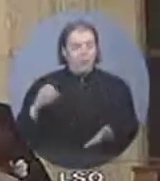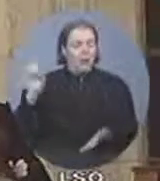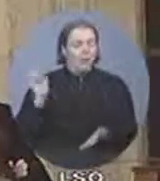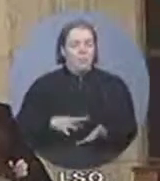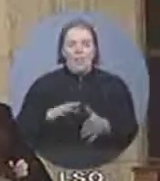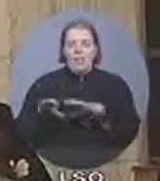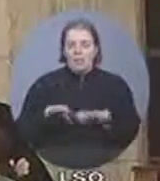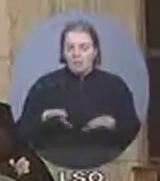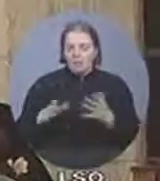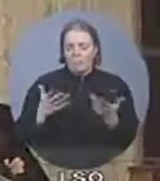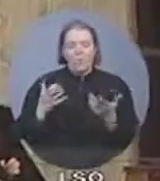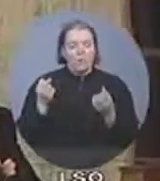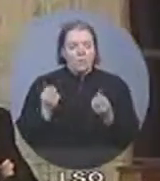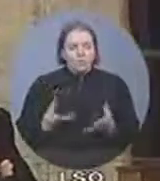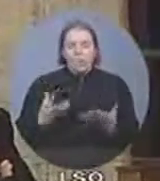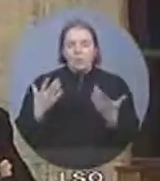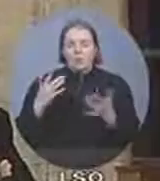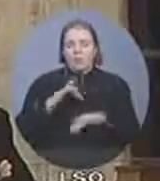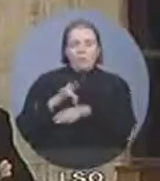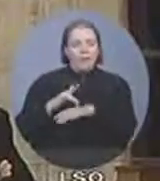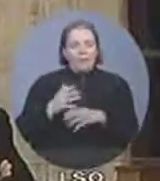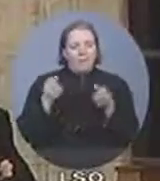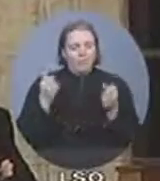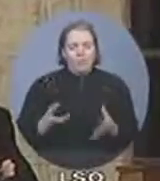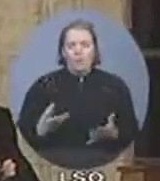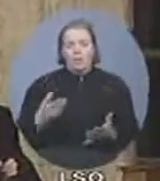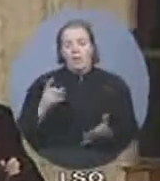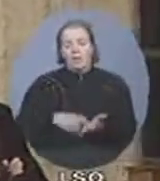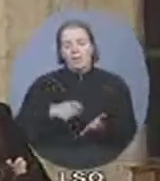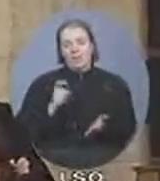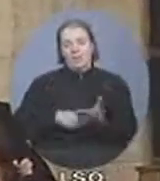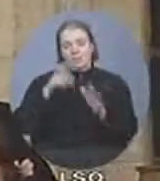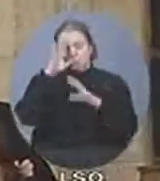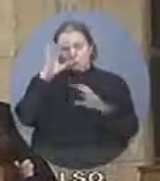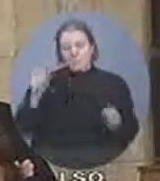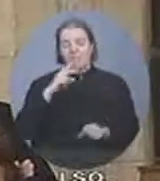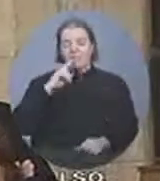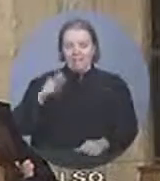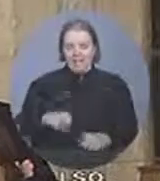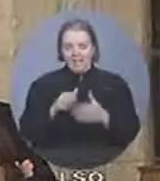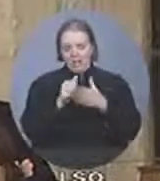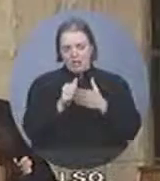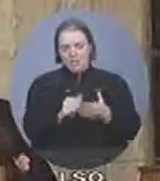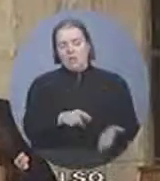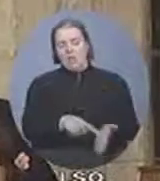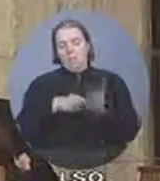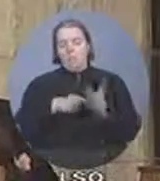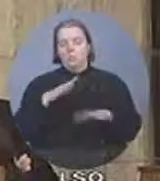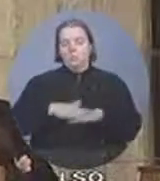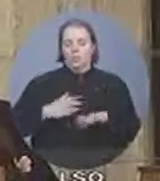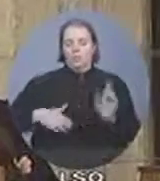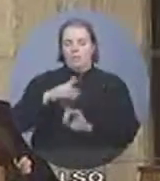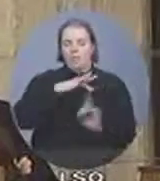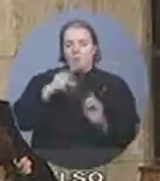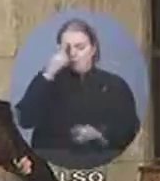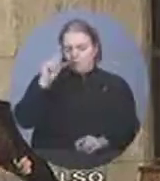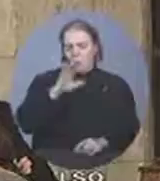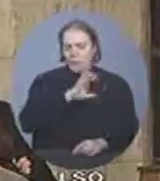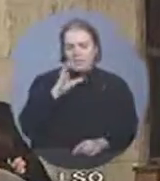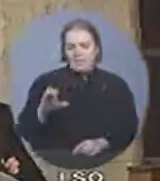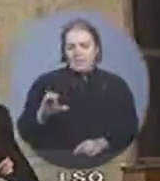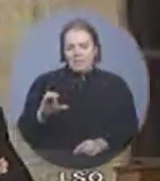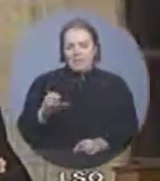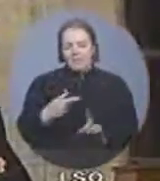aucune action concrète. Monsieur le Président, quand un vrai leadership sur l'environnement pour le Canada à la part